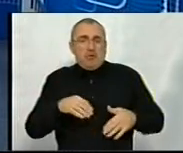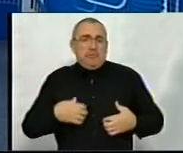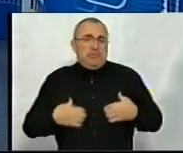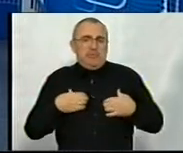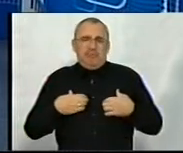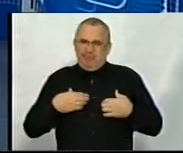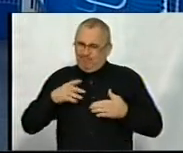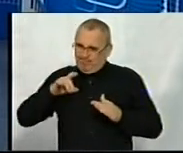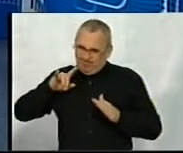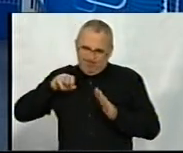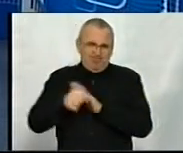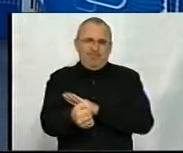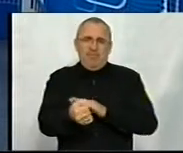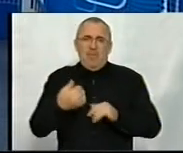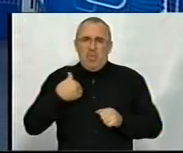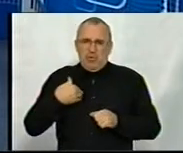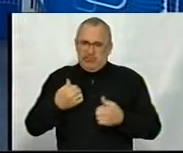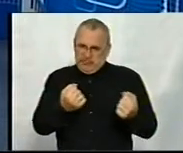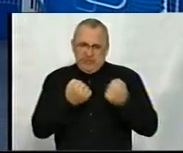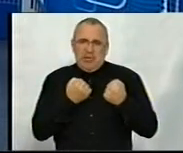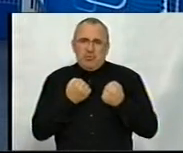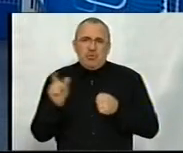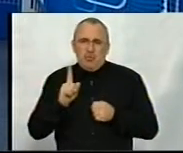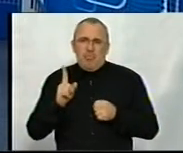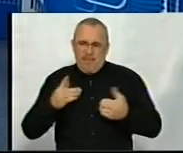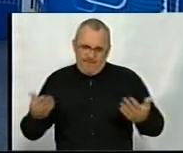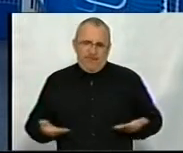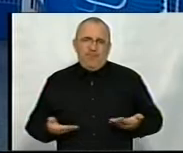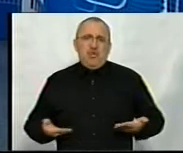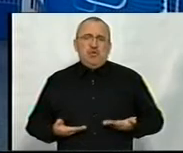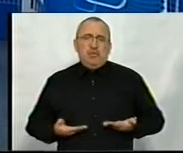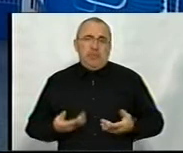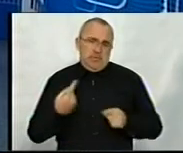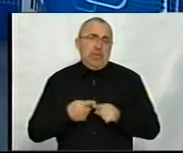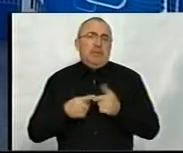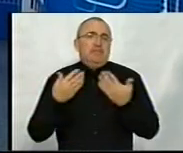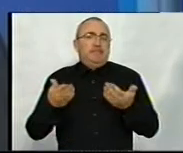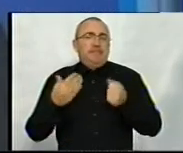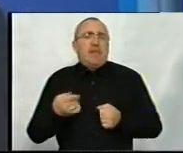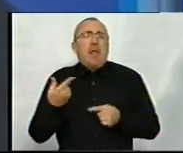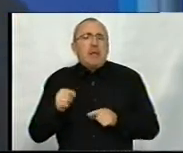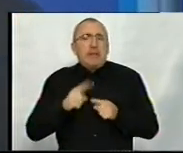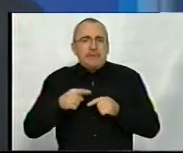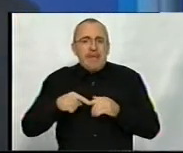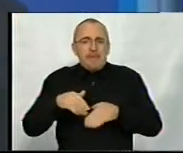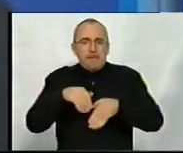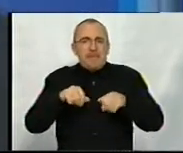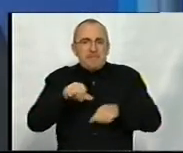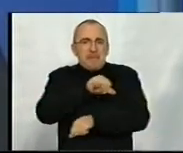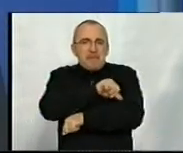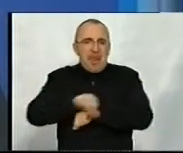навпролом і намагається себе захистити для того, щоб вижити. Ось так. А де ця межа, як її